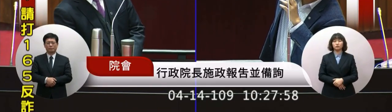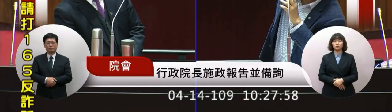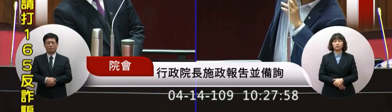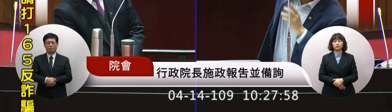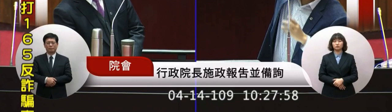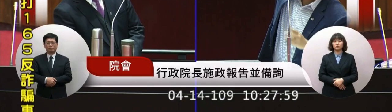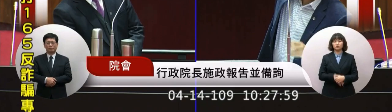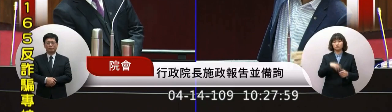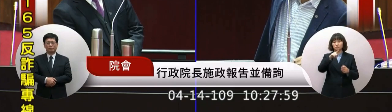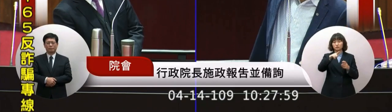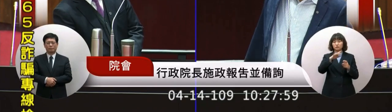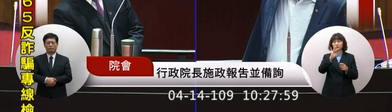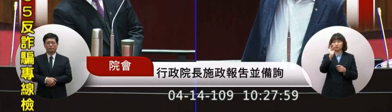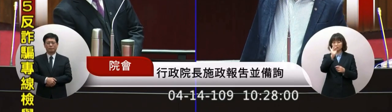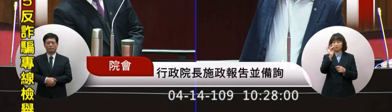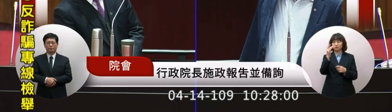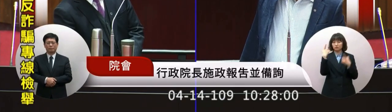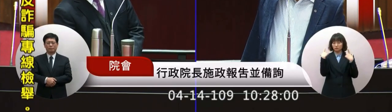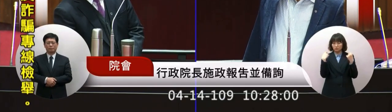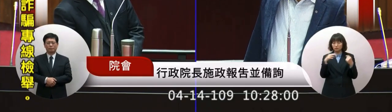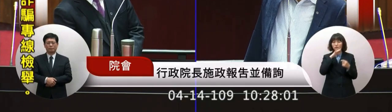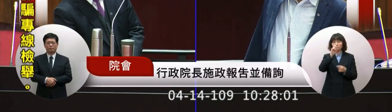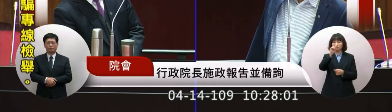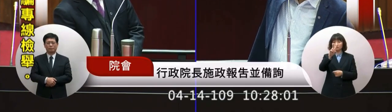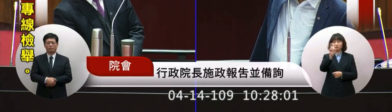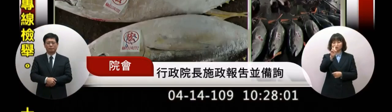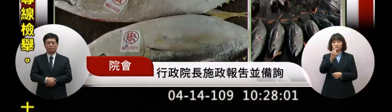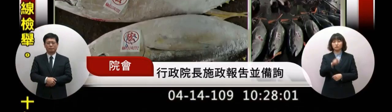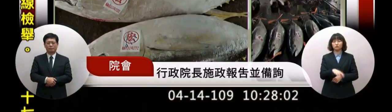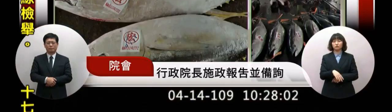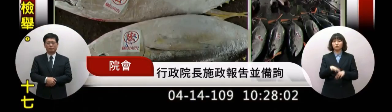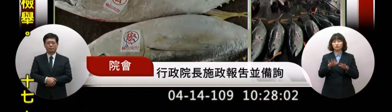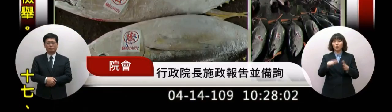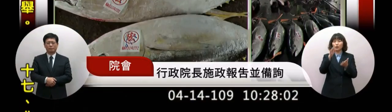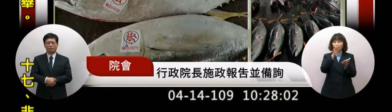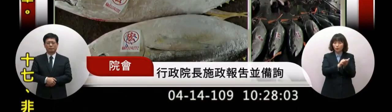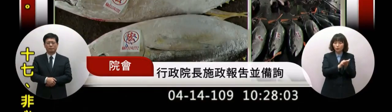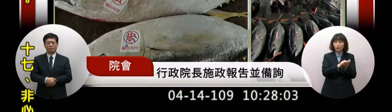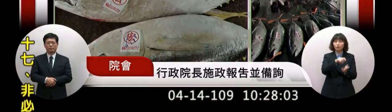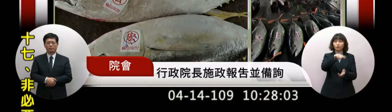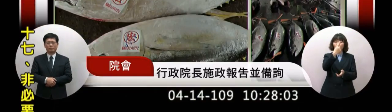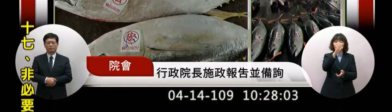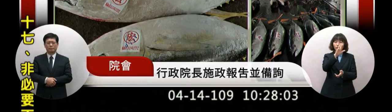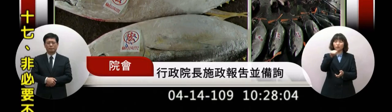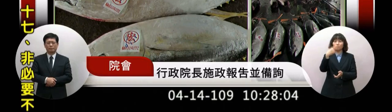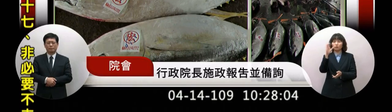一百一百那一百二百那一百